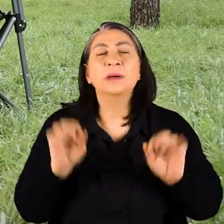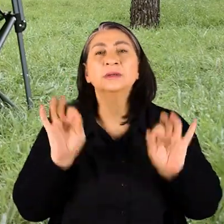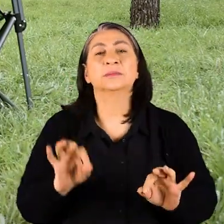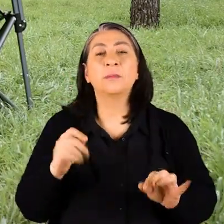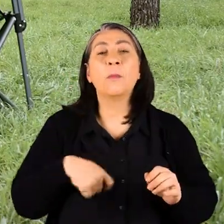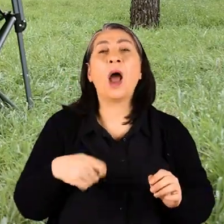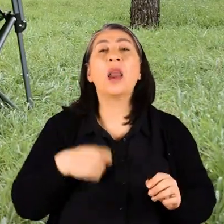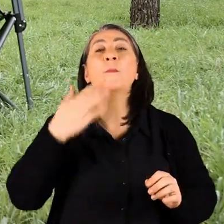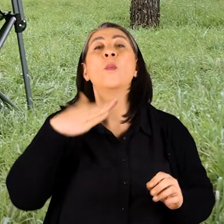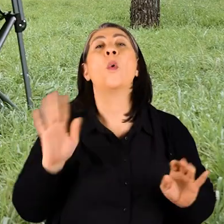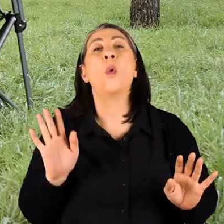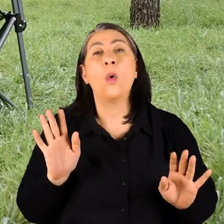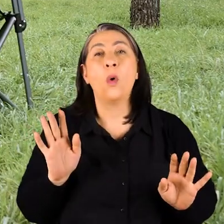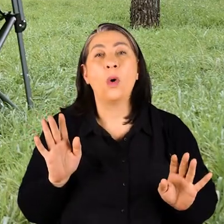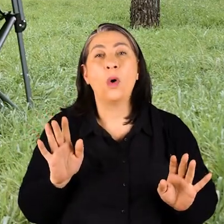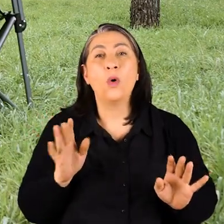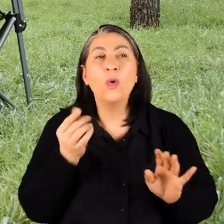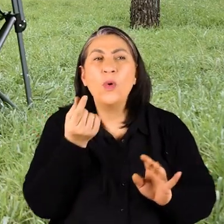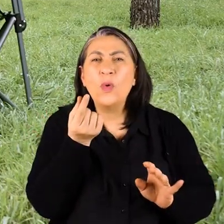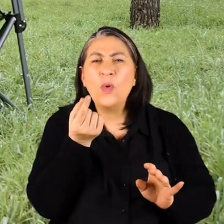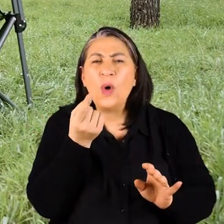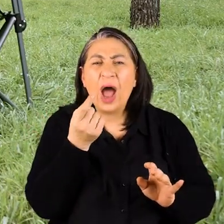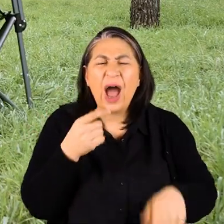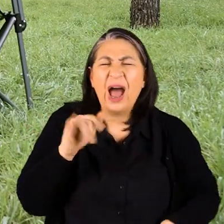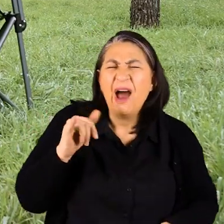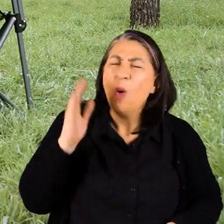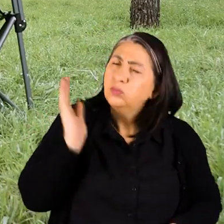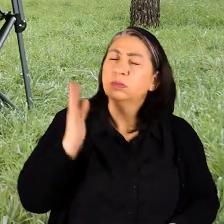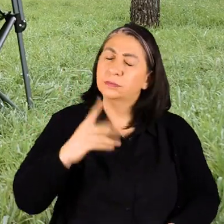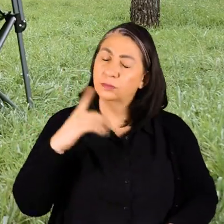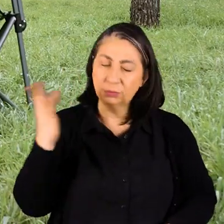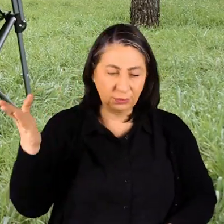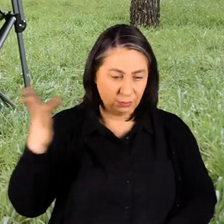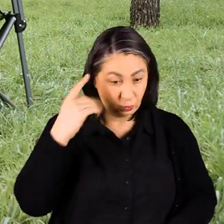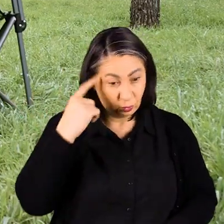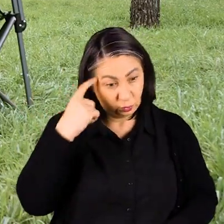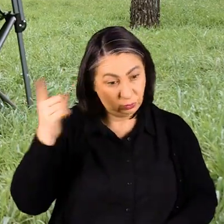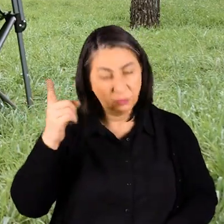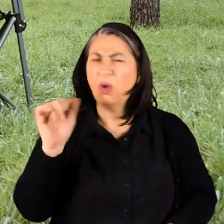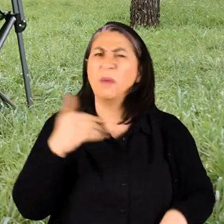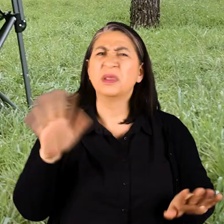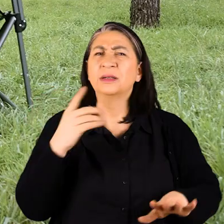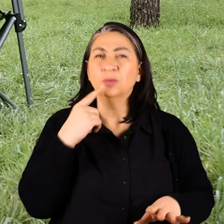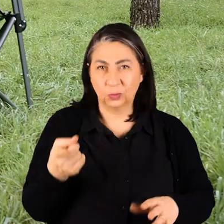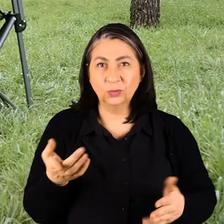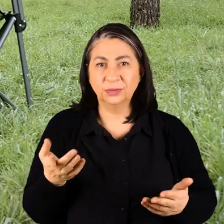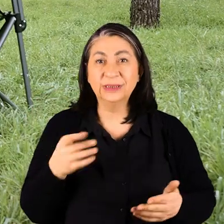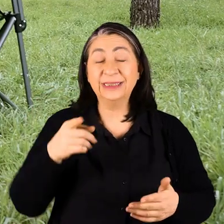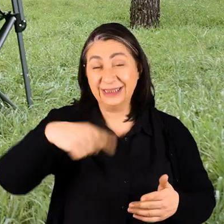bahane uydurmamaya başlıyorsun Yani ufacık bacağında bir ağrı varsa Çok da önemli değil diyorsun